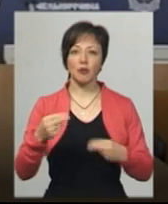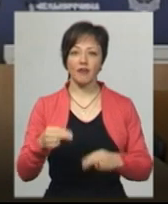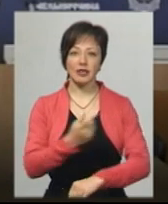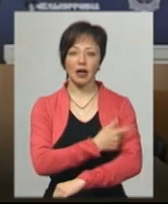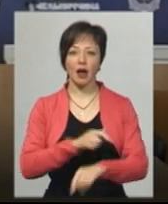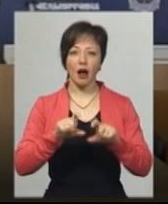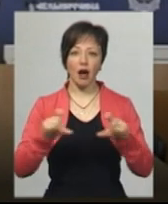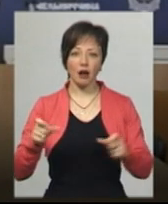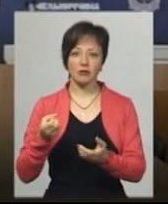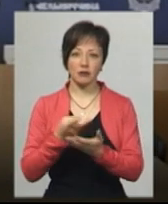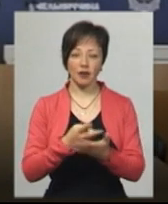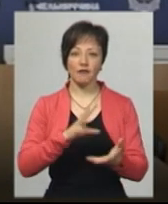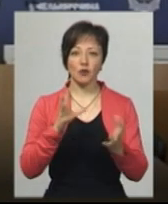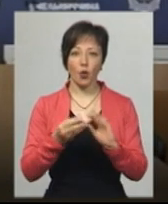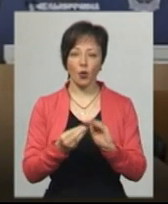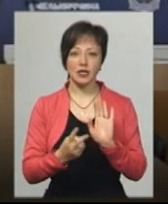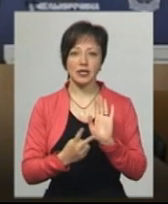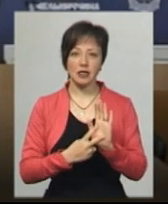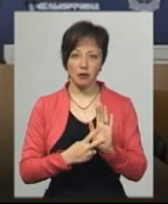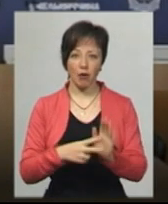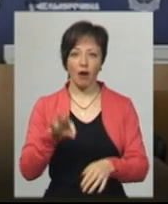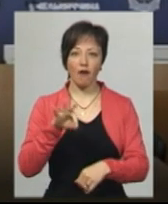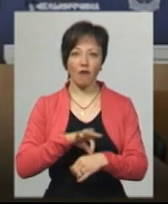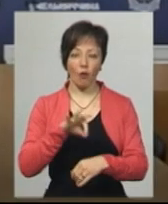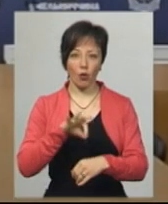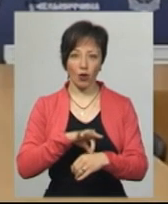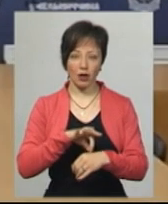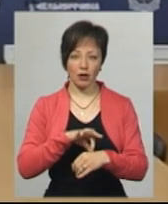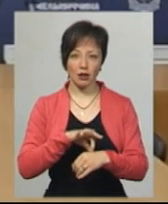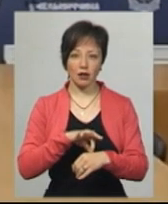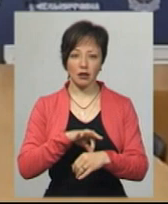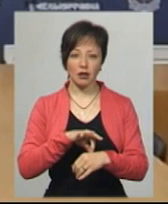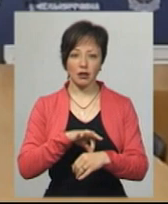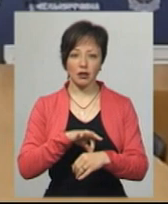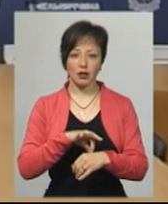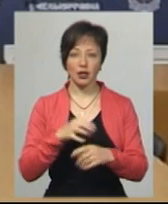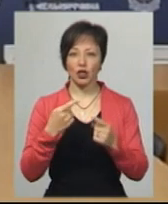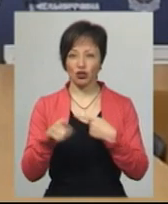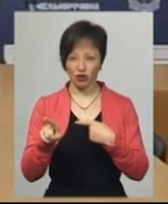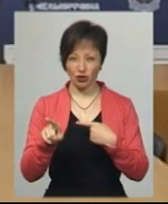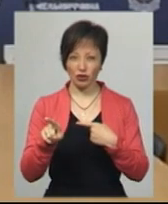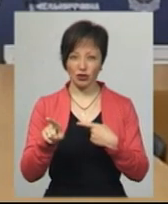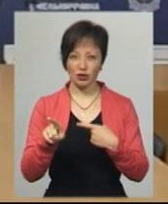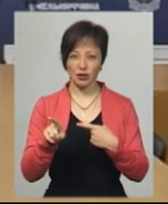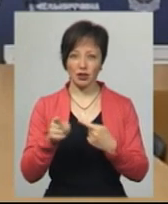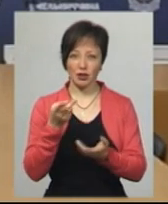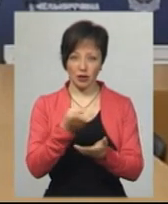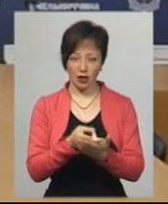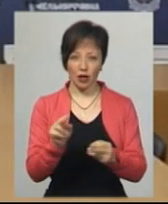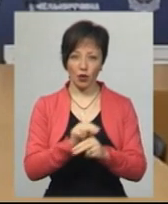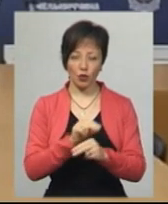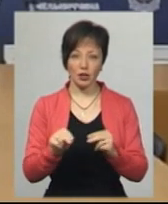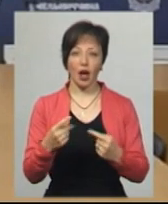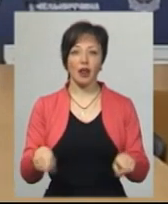лікарні знаходиться всього 7 осіб хворих, я маю на увазі на інші захворювання, які знаходяться в лікарні, лікуються.